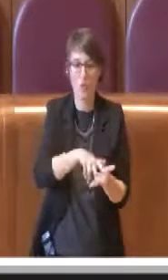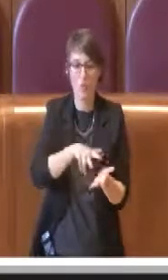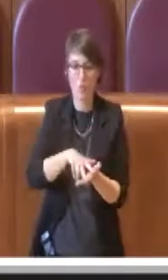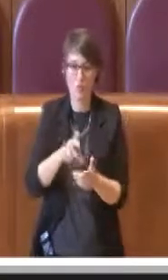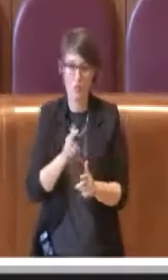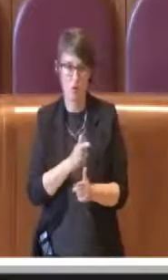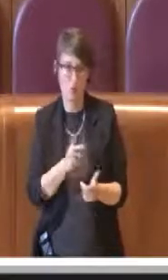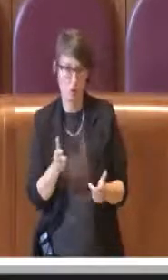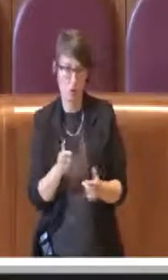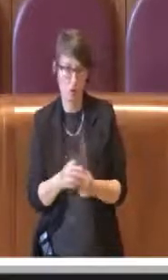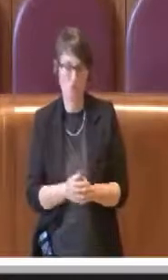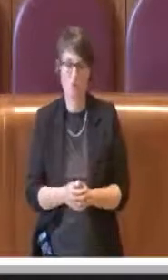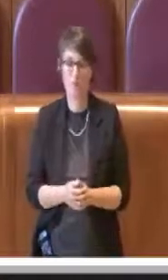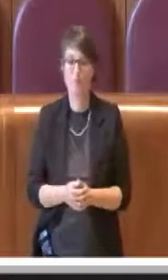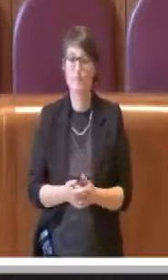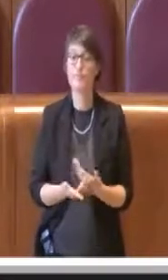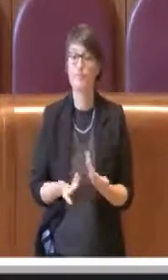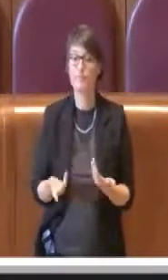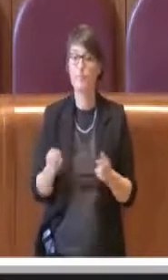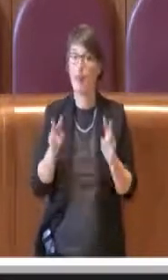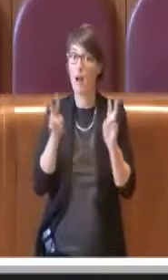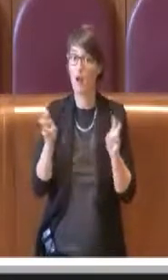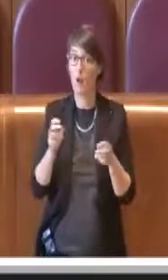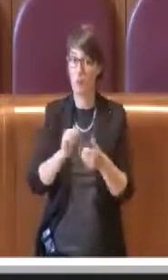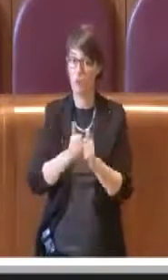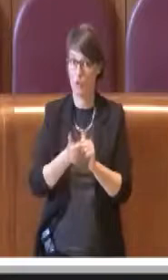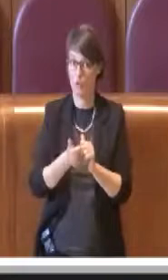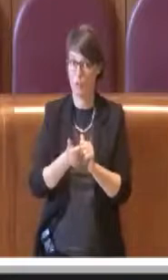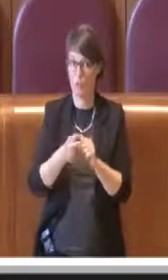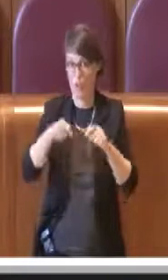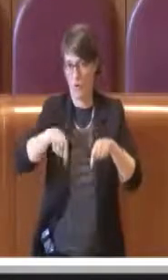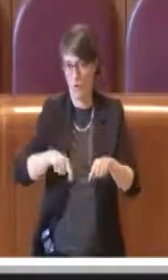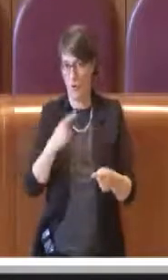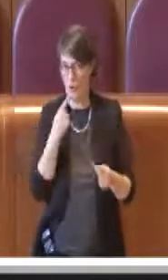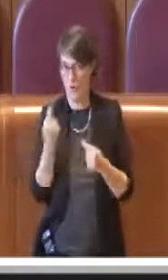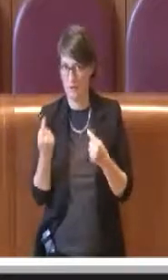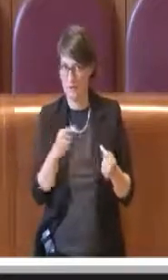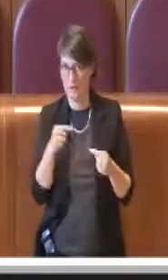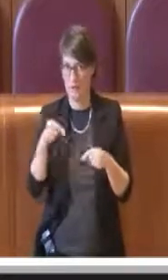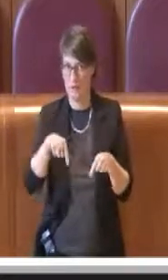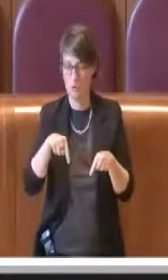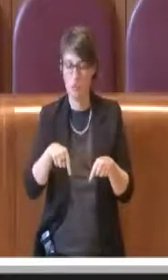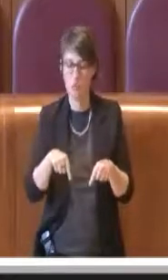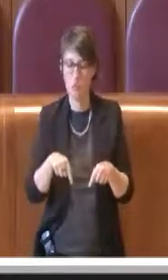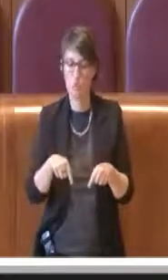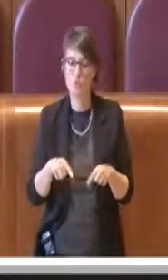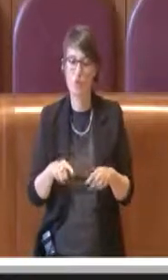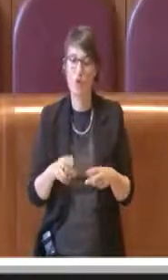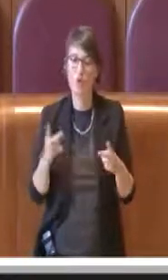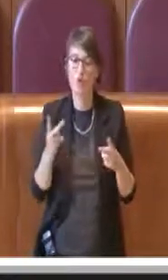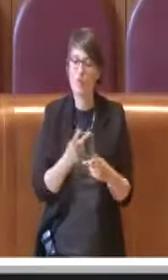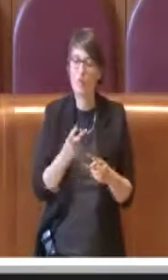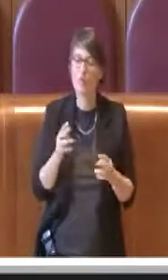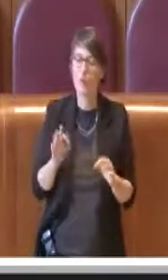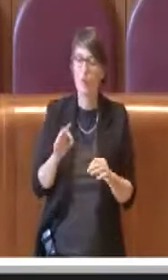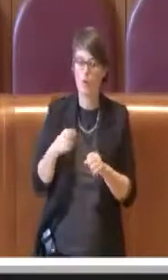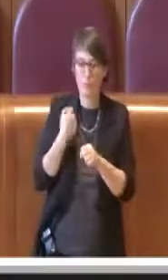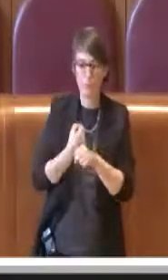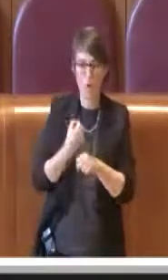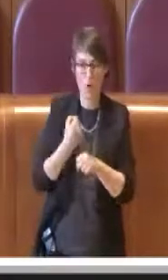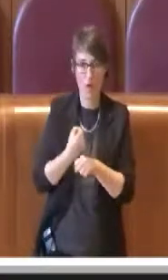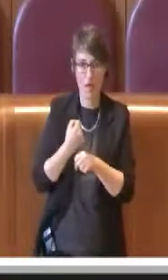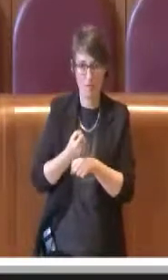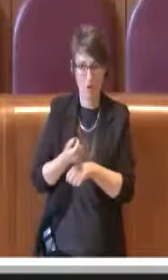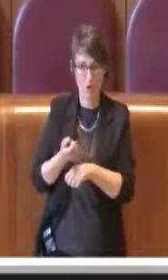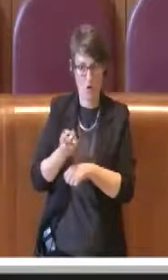parlando e ritorno all'argomento di cui stiamo discutendo, il lavoro che aspetta l'assessore